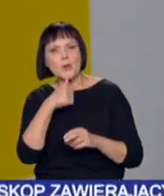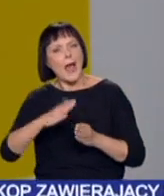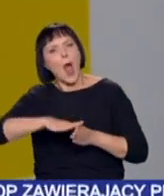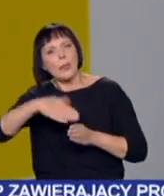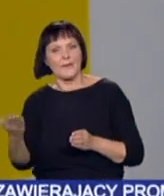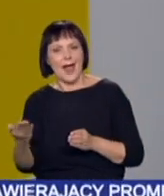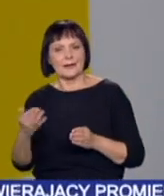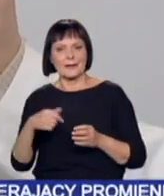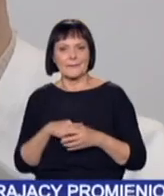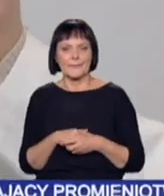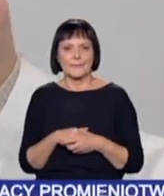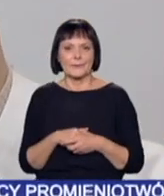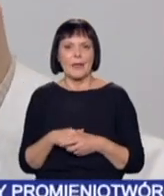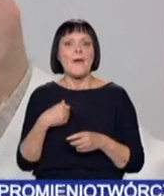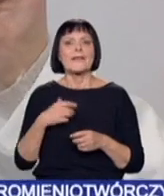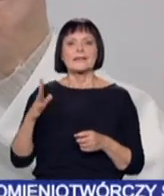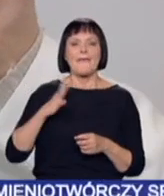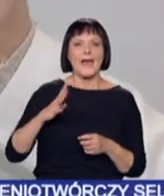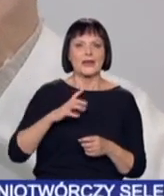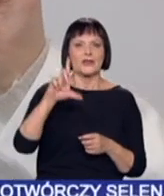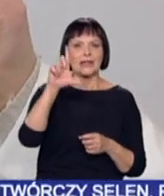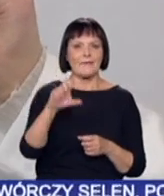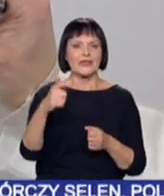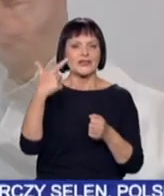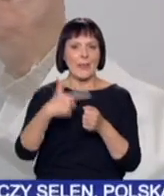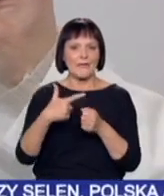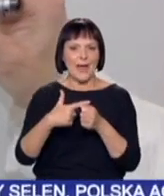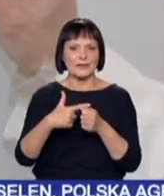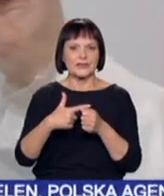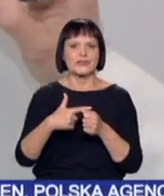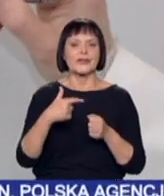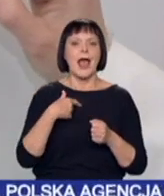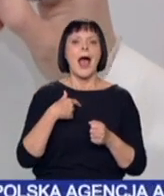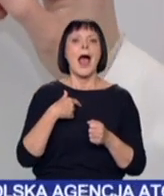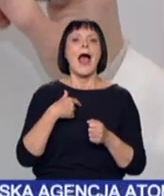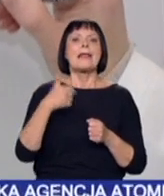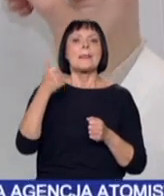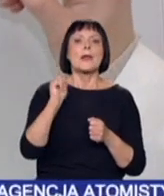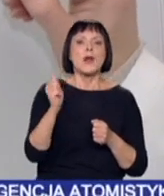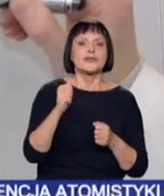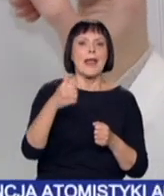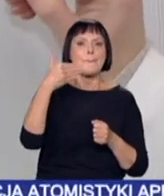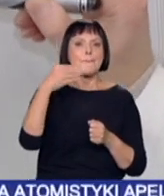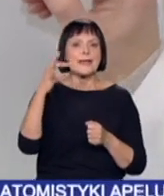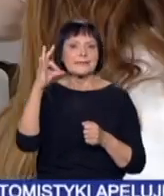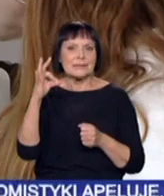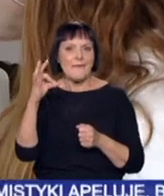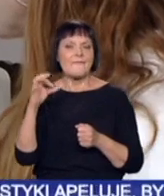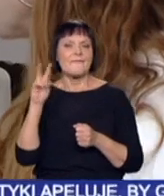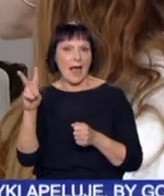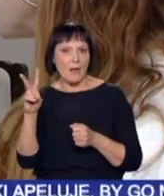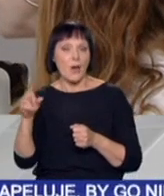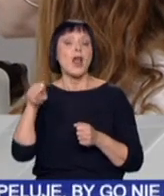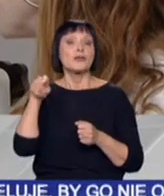otwarcia defektoskopu. Mamy wartość 220 milisiewertów na godzinę. Co nam mówi ta wartość?